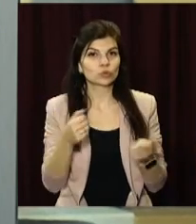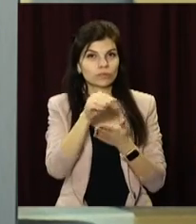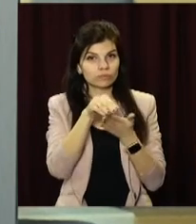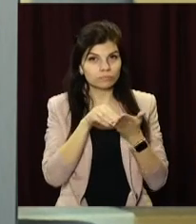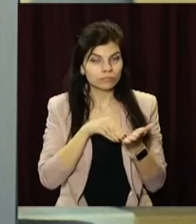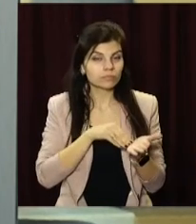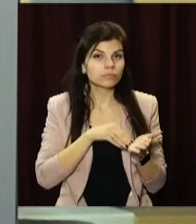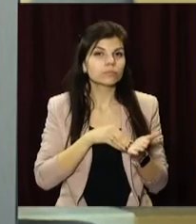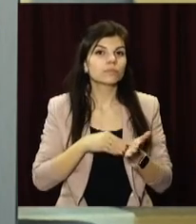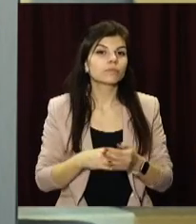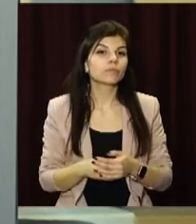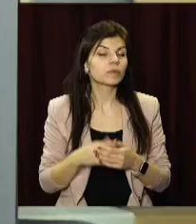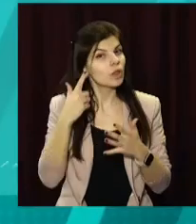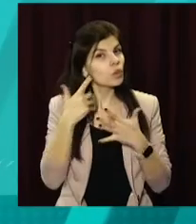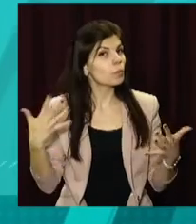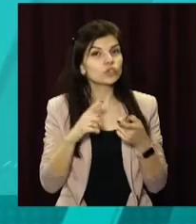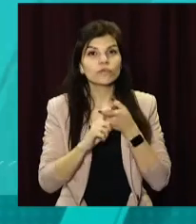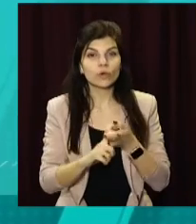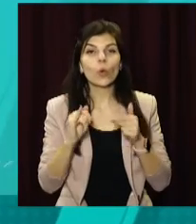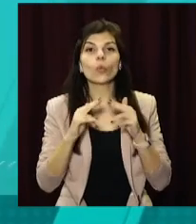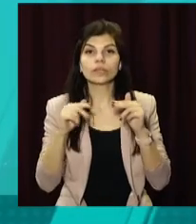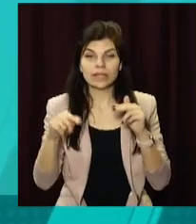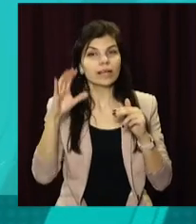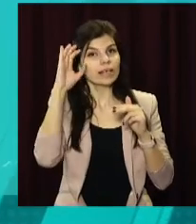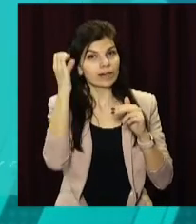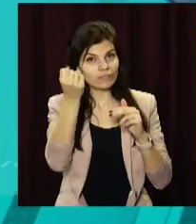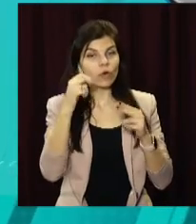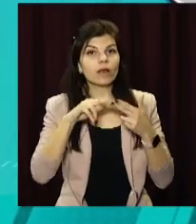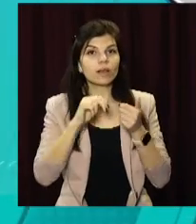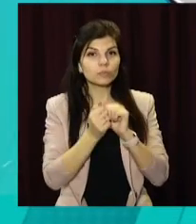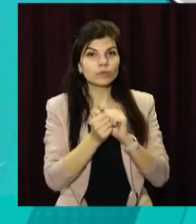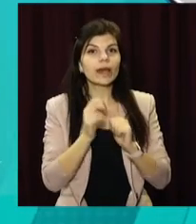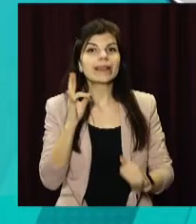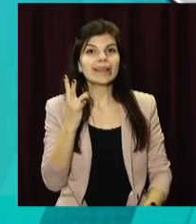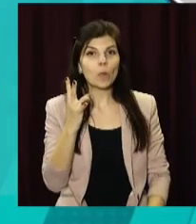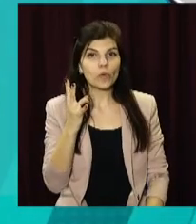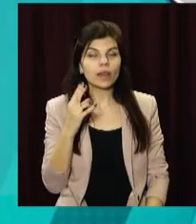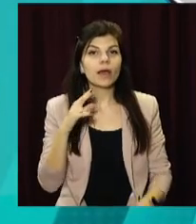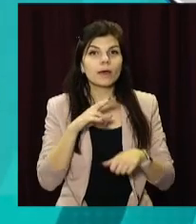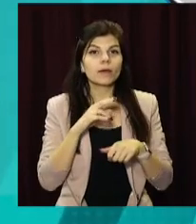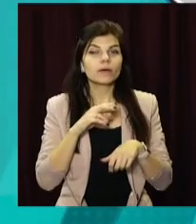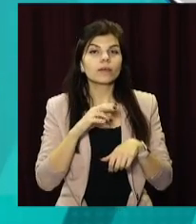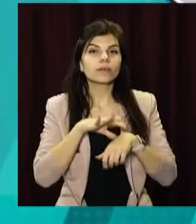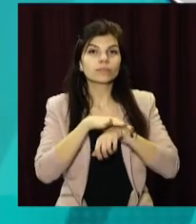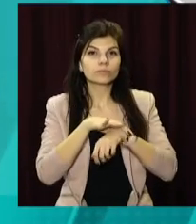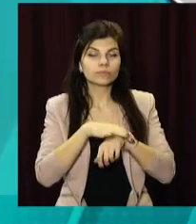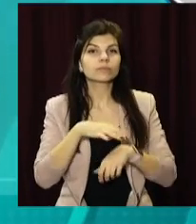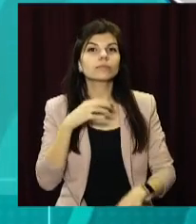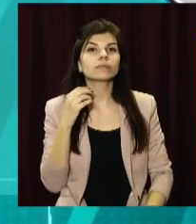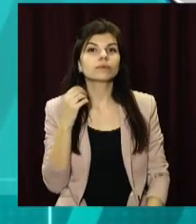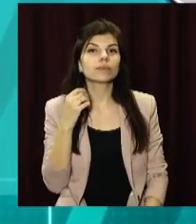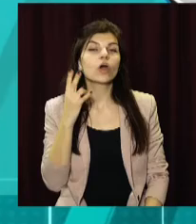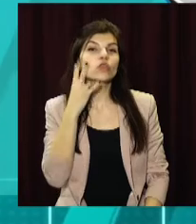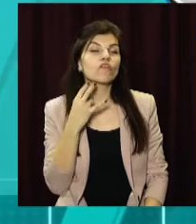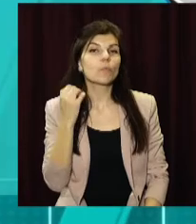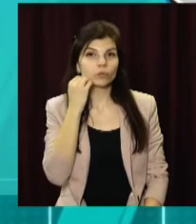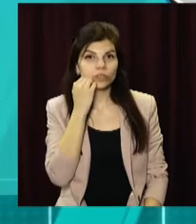охорони здоров'я, найбільше інфікованих у Дніпрі, Кривому Розі, Кам'янському, Нікополі, Павлограді, Жовтих Водах, Вільногірську та